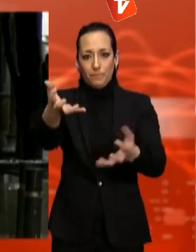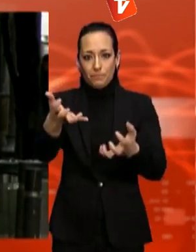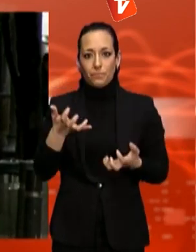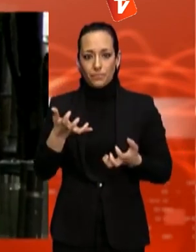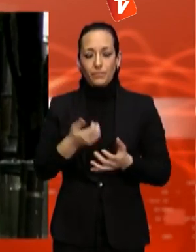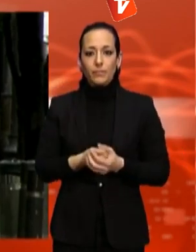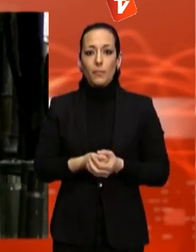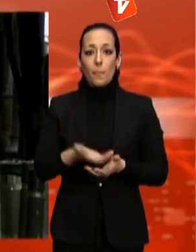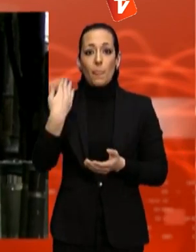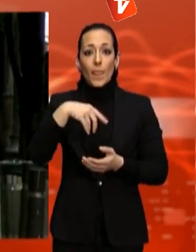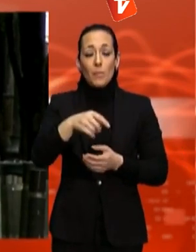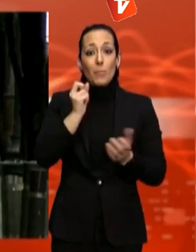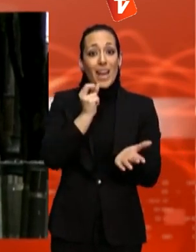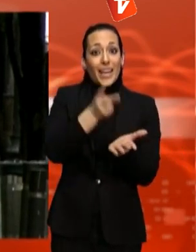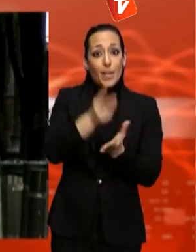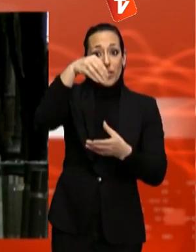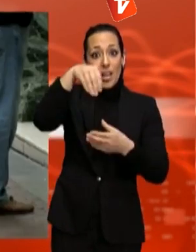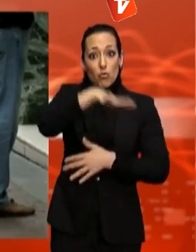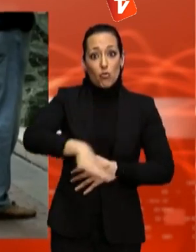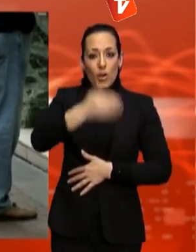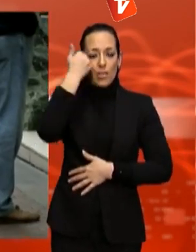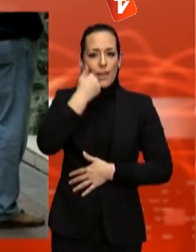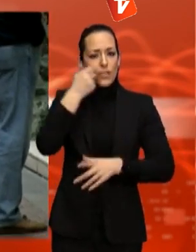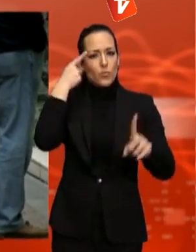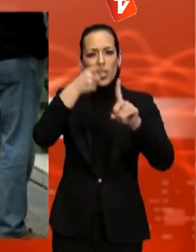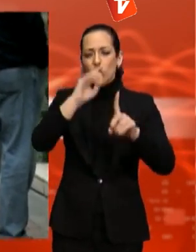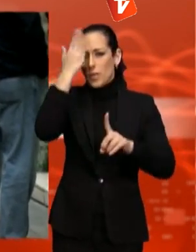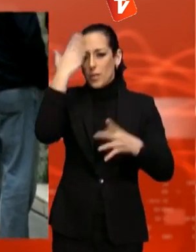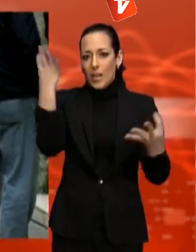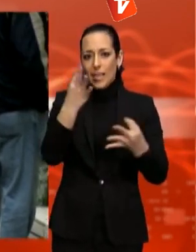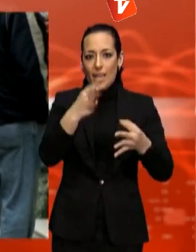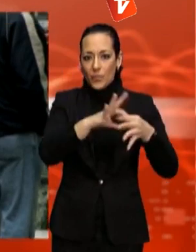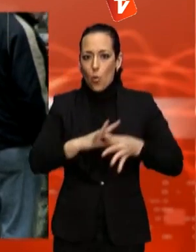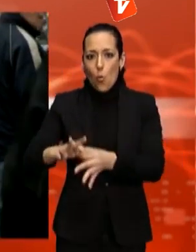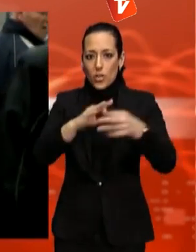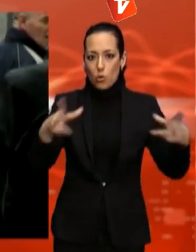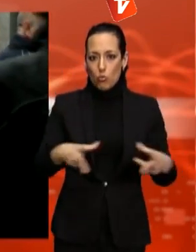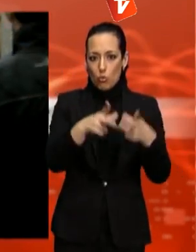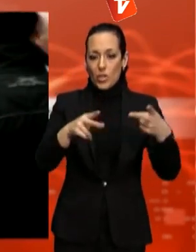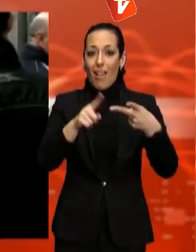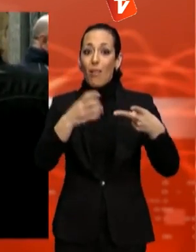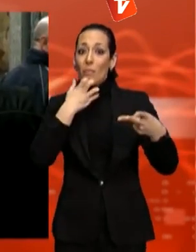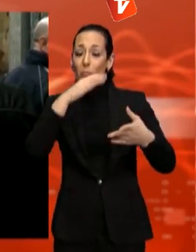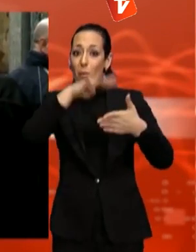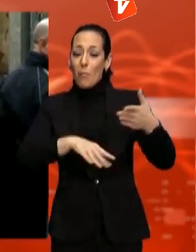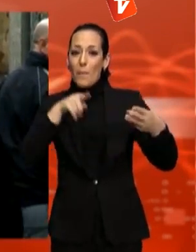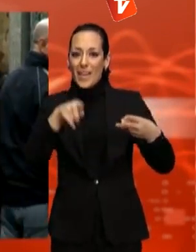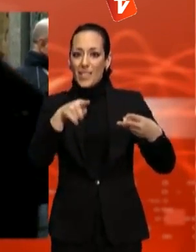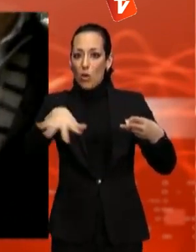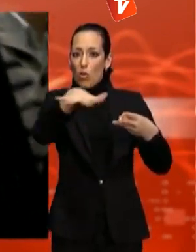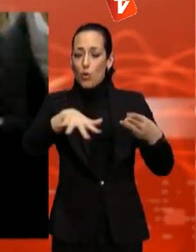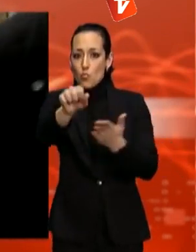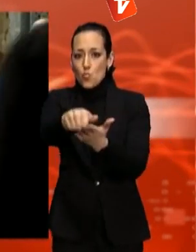aquest certamen és el foment de la salut comunitària i la cohesió social. El de Barcelona, rendibilitzar els espais buits als barris. Sant Cugat vol